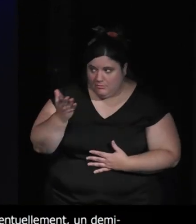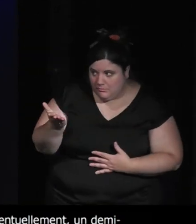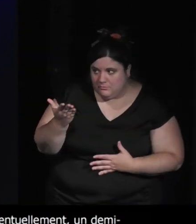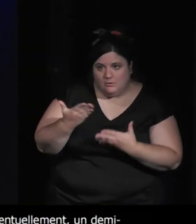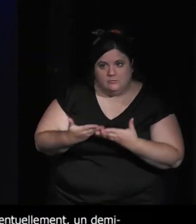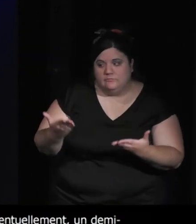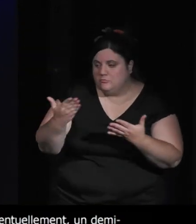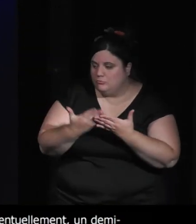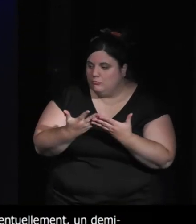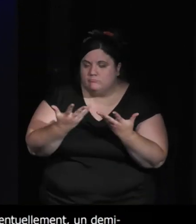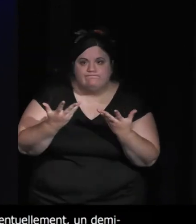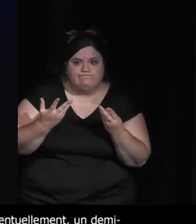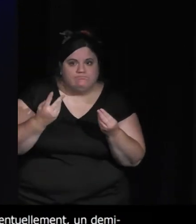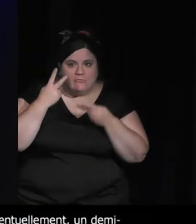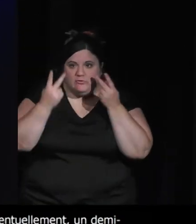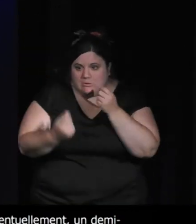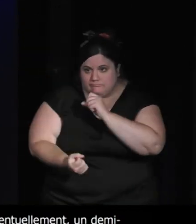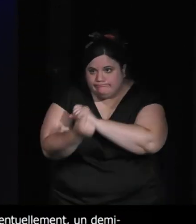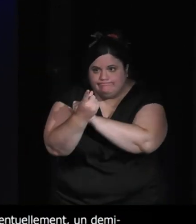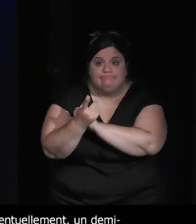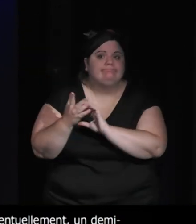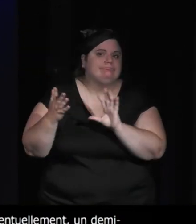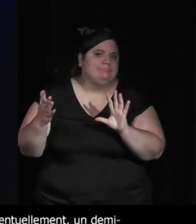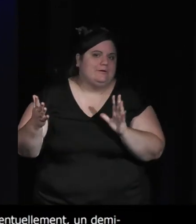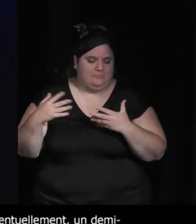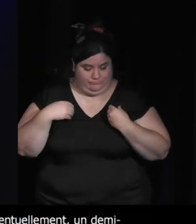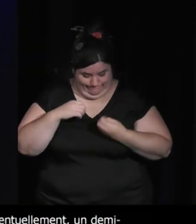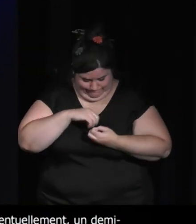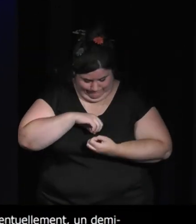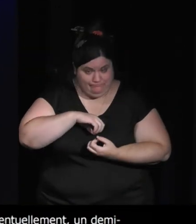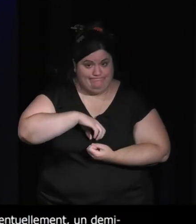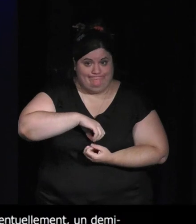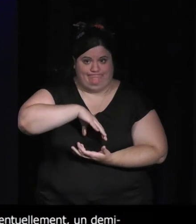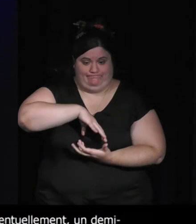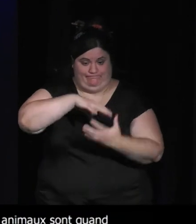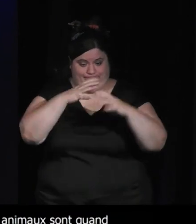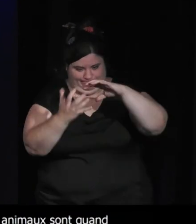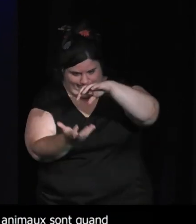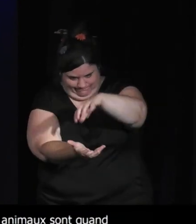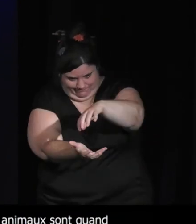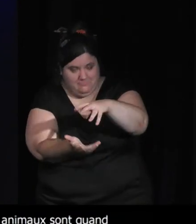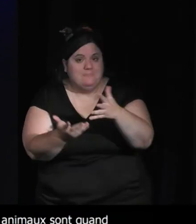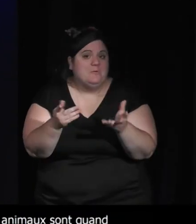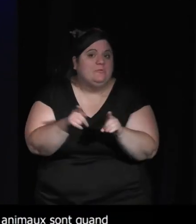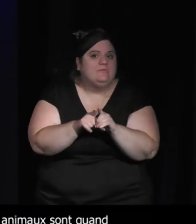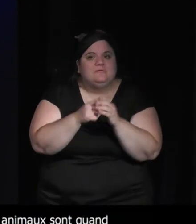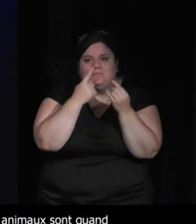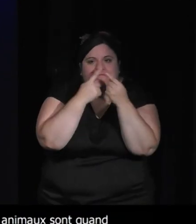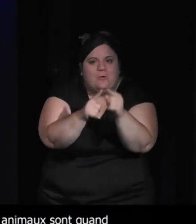avec les autres en réinventant des horizons d'attente différents voilà c'est pas un garçon c'est pas une fille